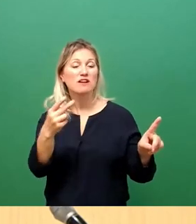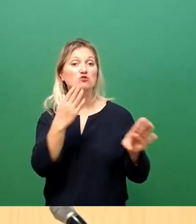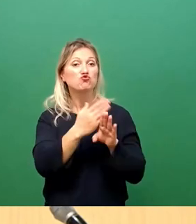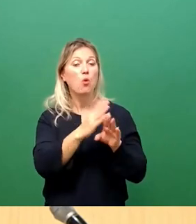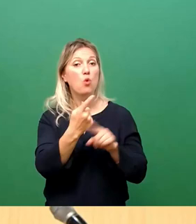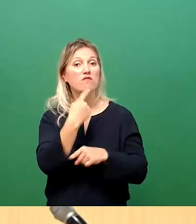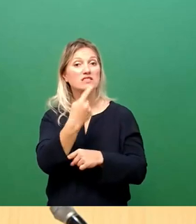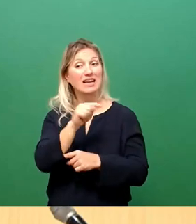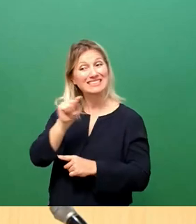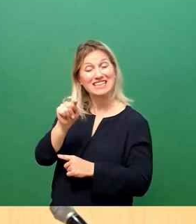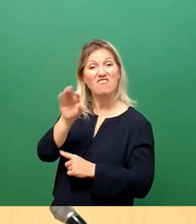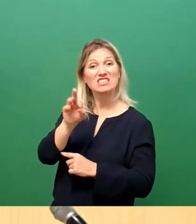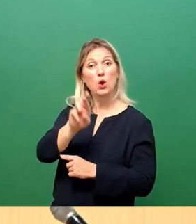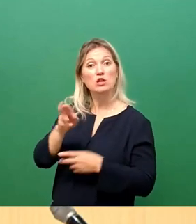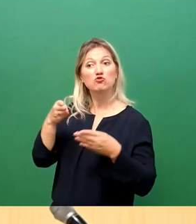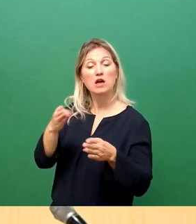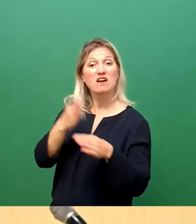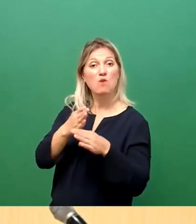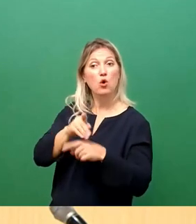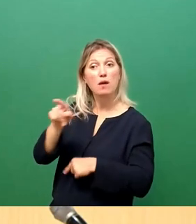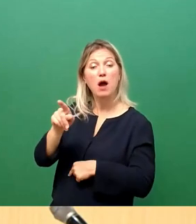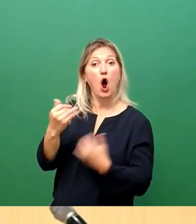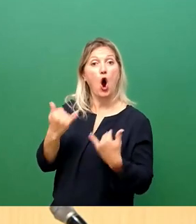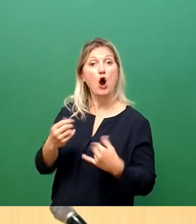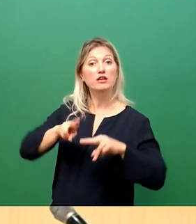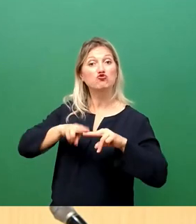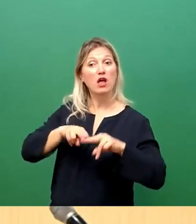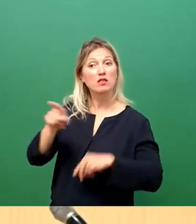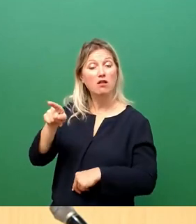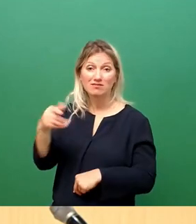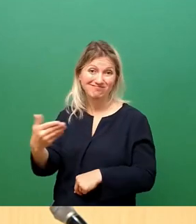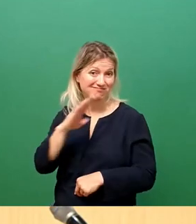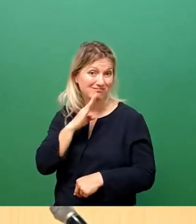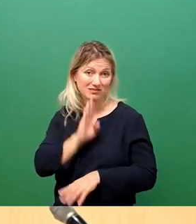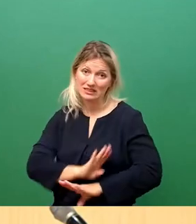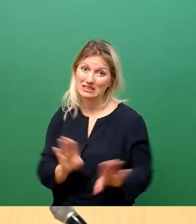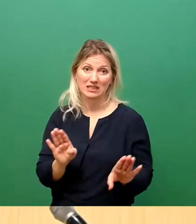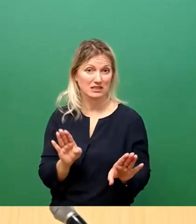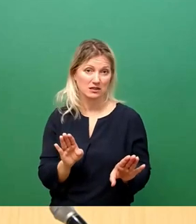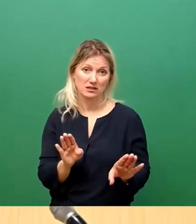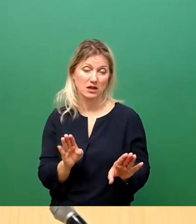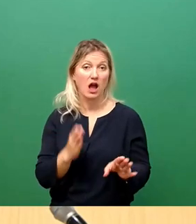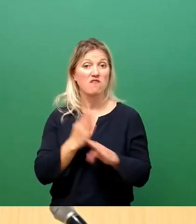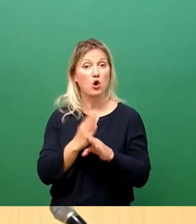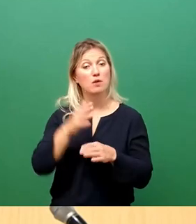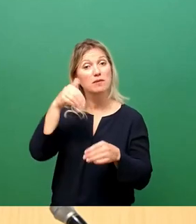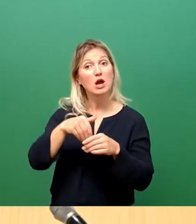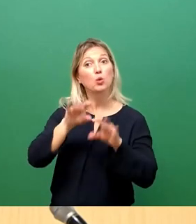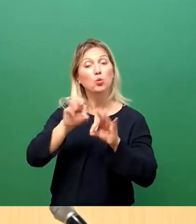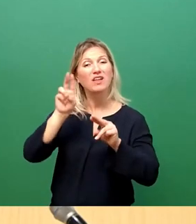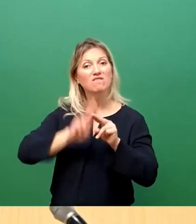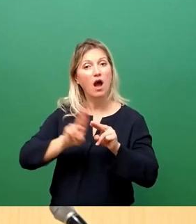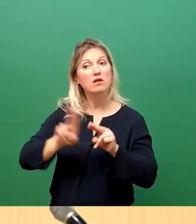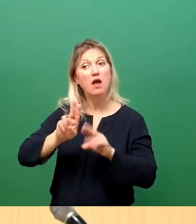drinstehen, weil die Radverkehrsanlage eben den heutigen Standards nicht genügt. Da wurde nämlich keine gute Variante im Ergebnis gebaut.